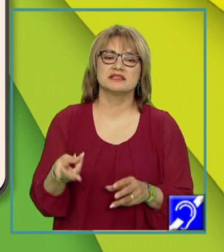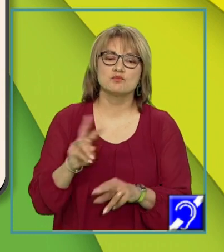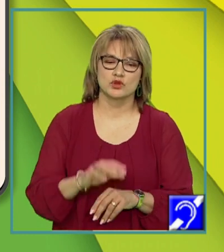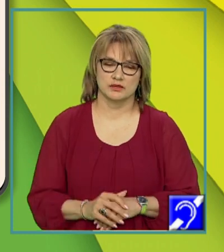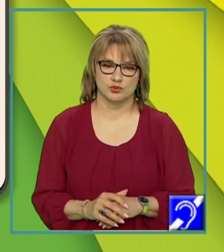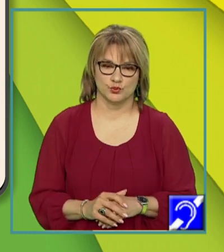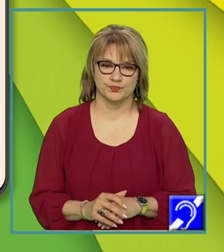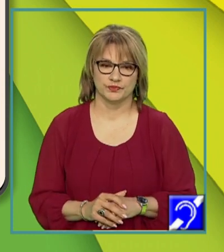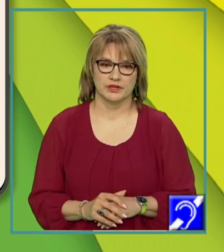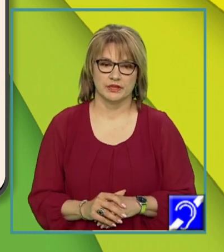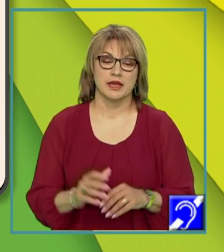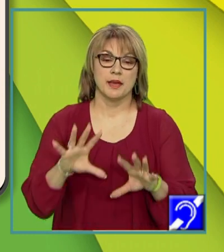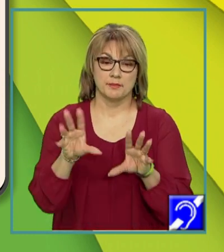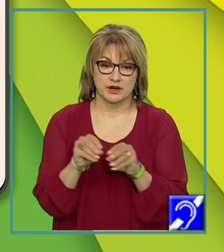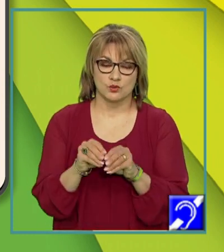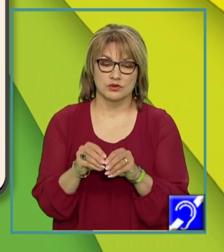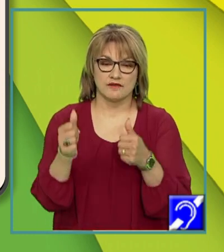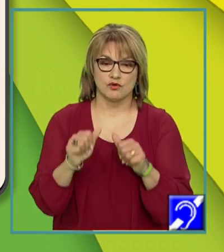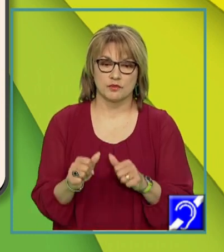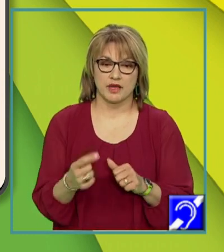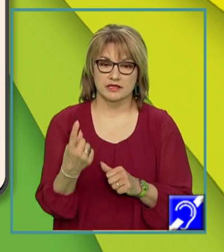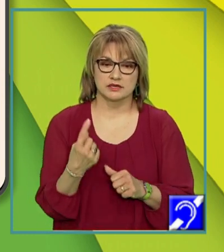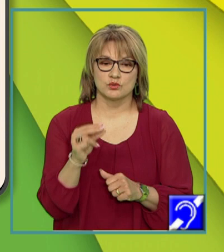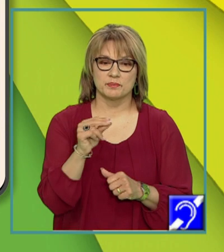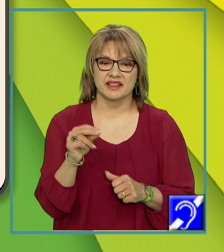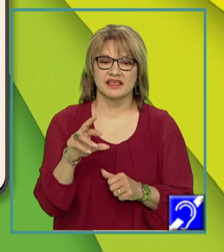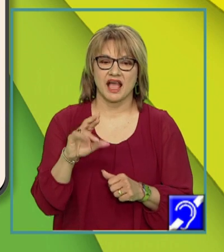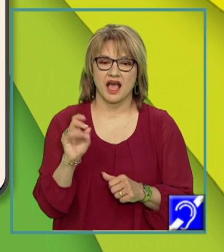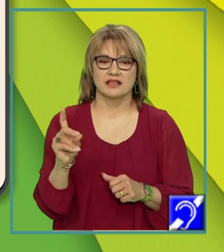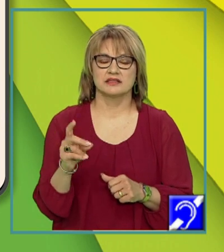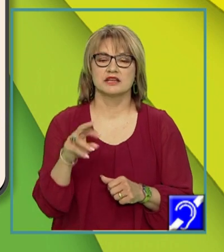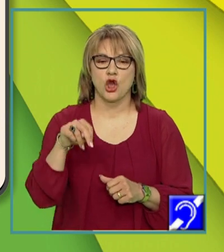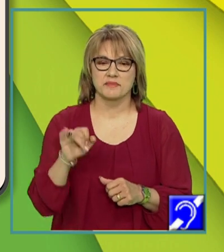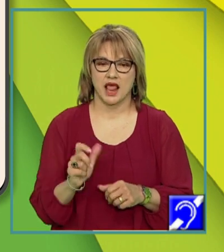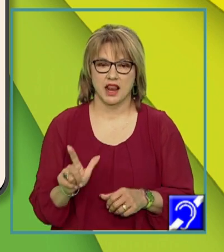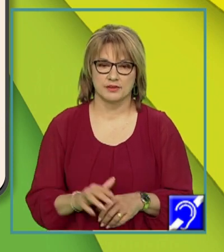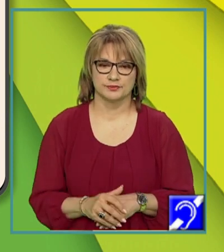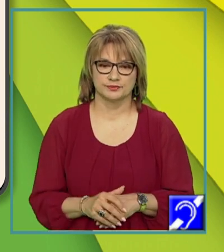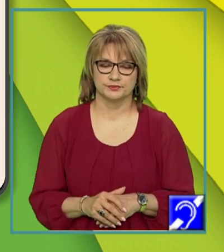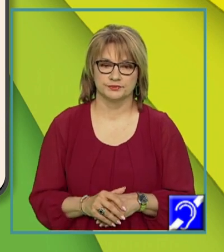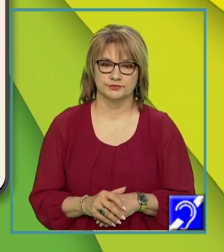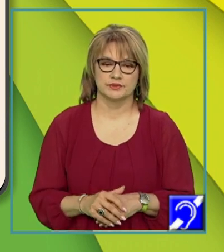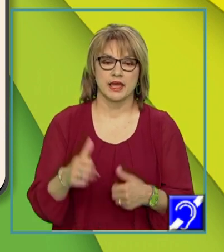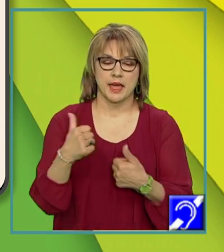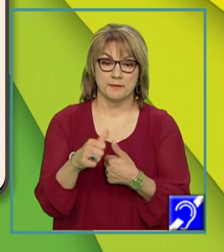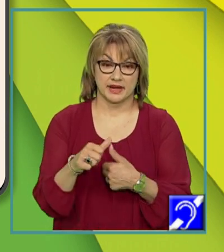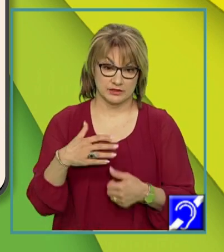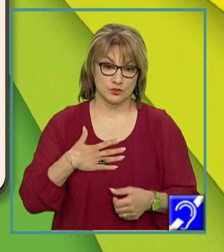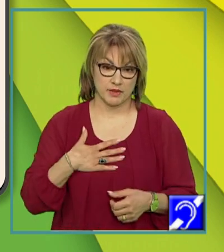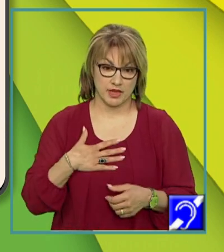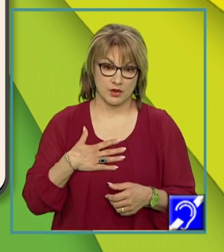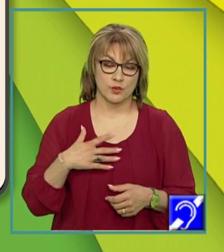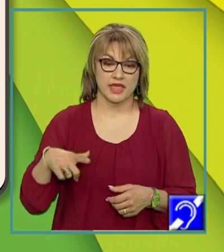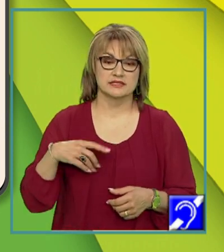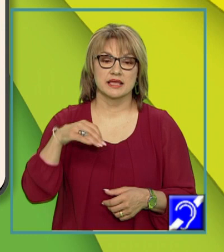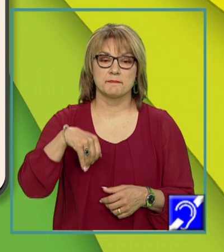Și împreună formează un predicat nominal. Prietenul meu este Mihai.